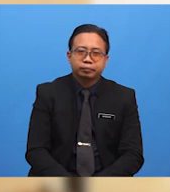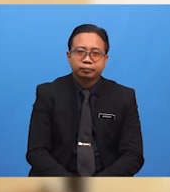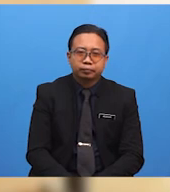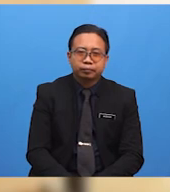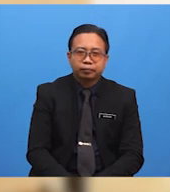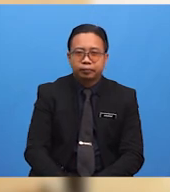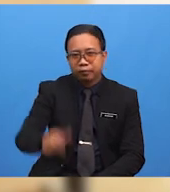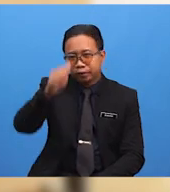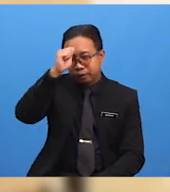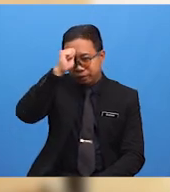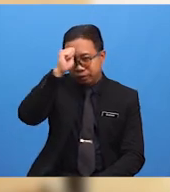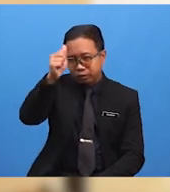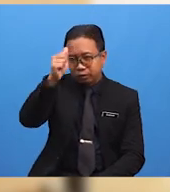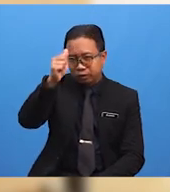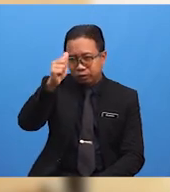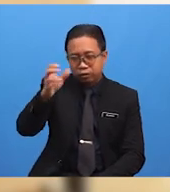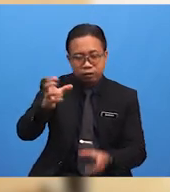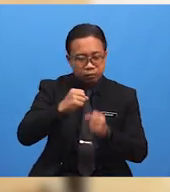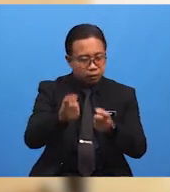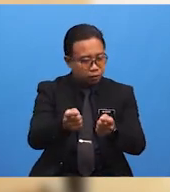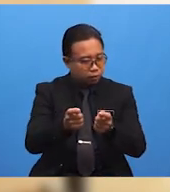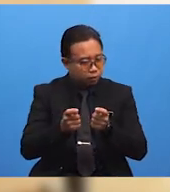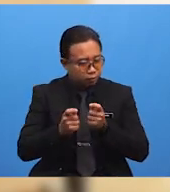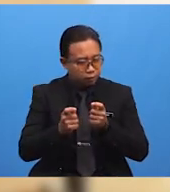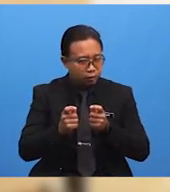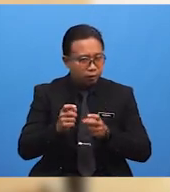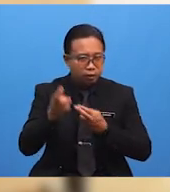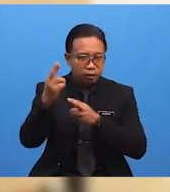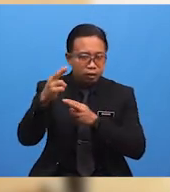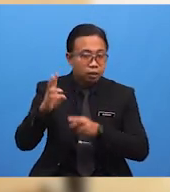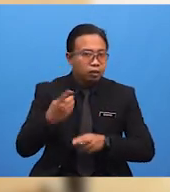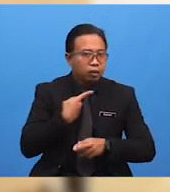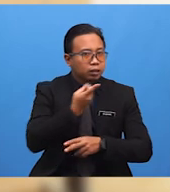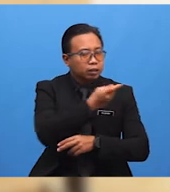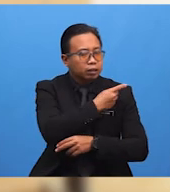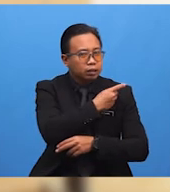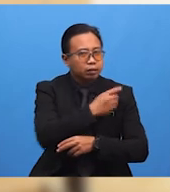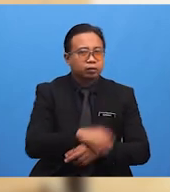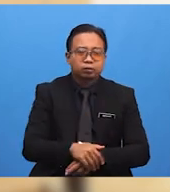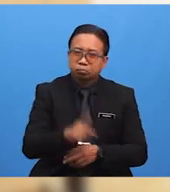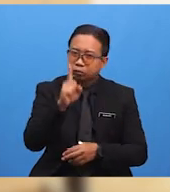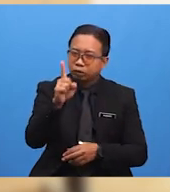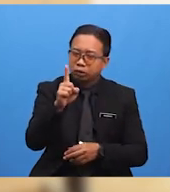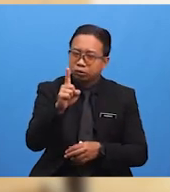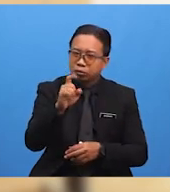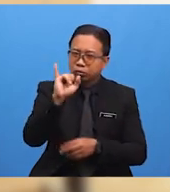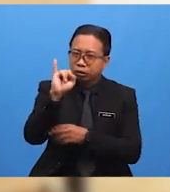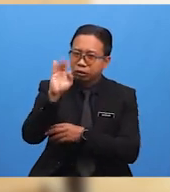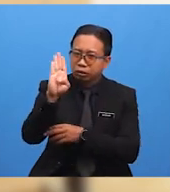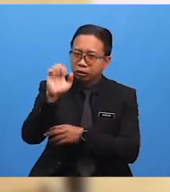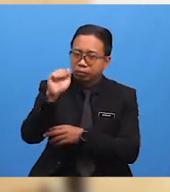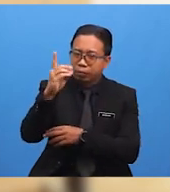SWT Menerima Rehlah kita itu sebagai suatu ibadah